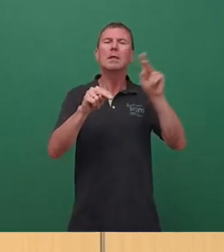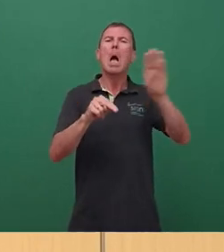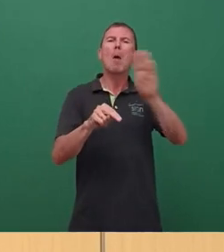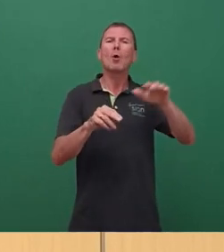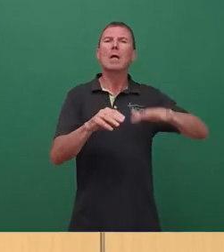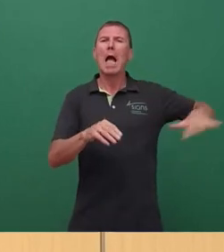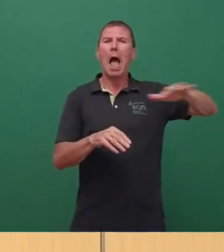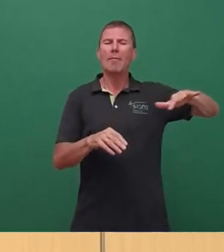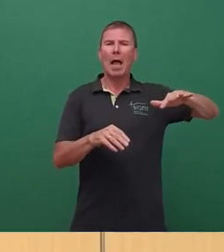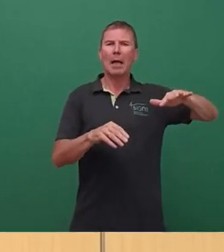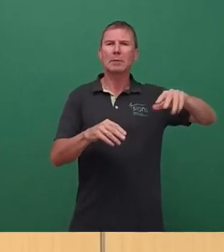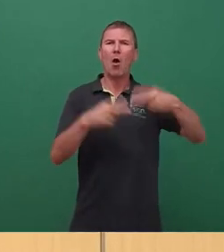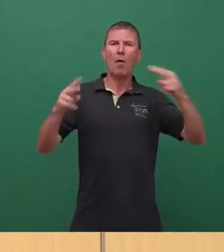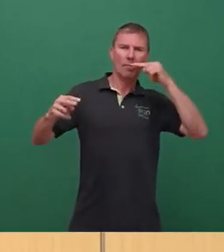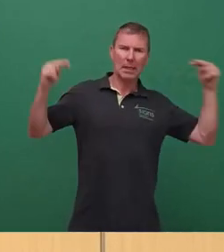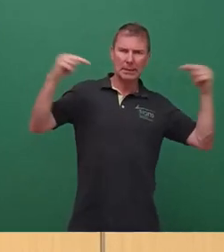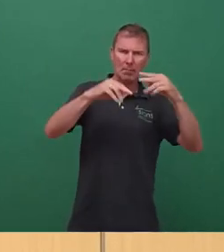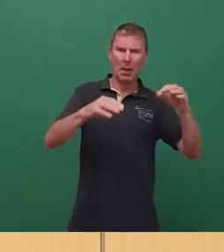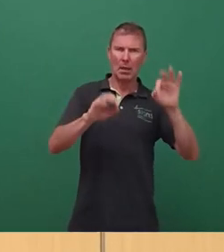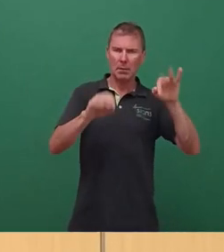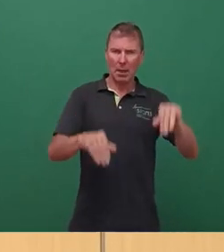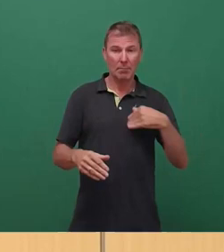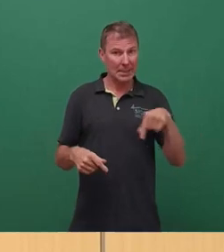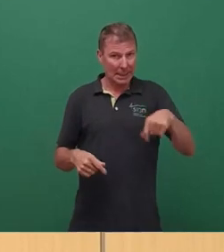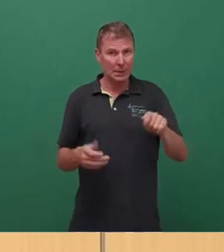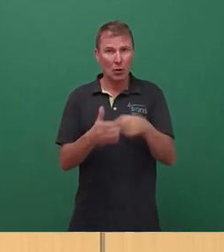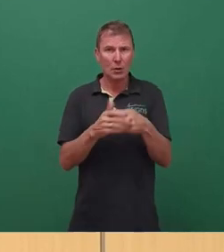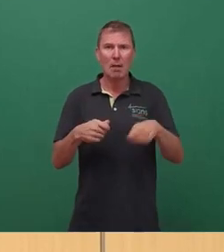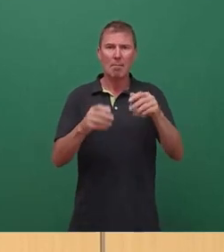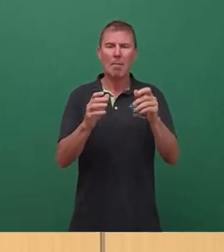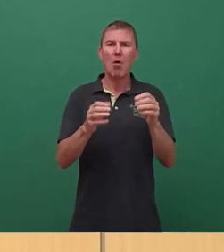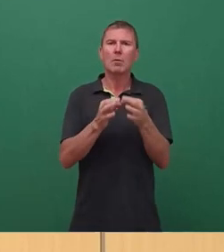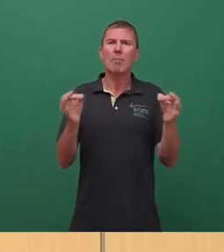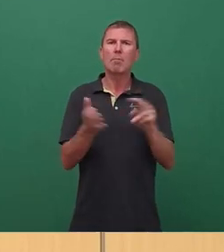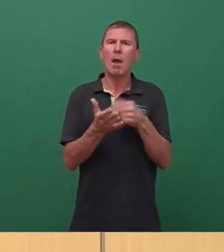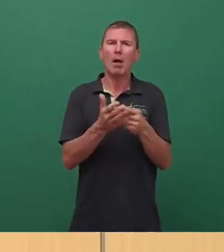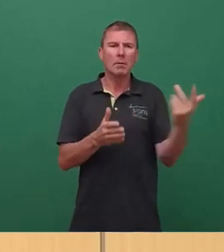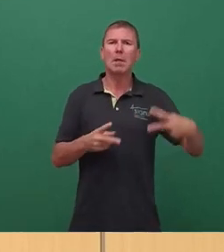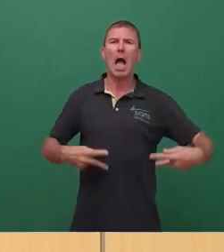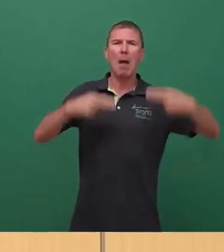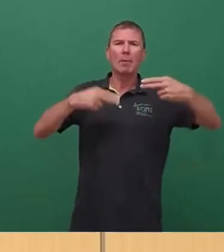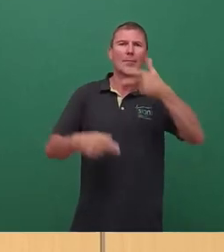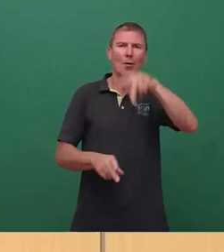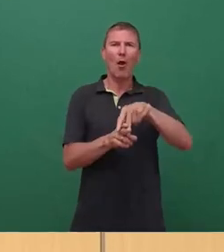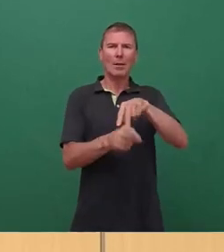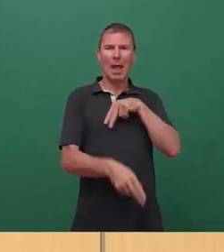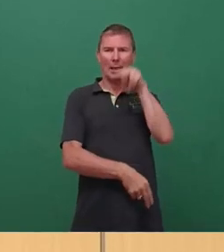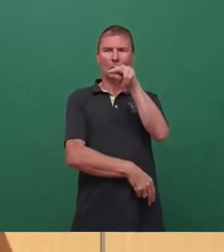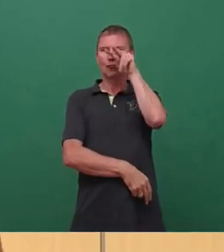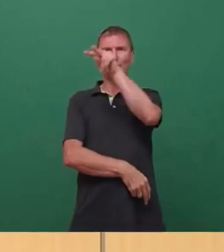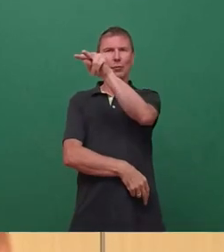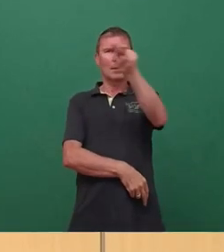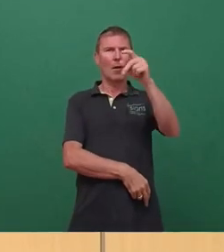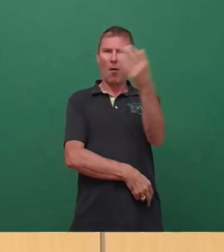Und wir mit dem jetzig gültigen Bebauungsplan das komplett abriegeln. Und Sie wissen alle, wenn Sie am Goldenen Reiter stehen und sich das vorstellen gedanklich,